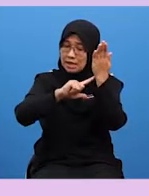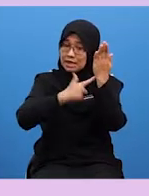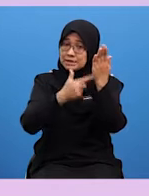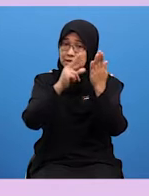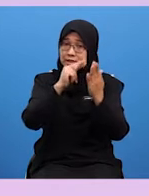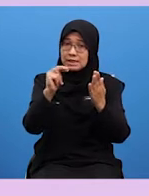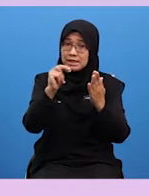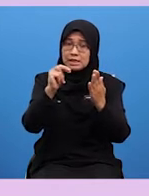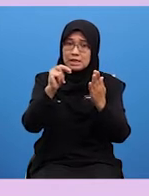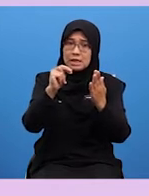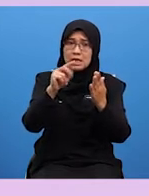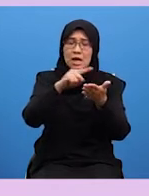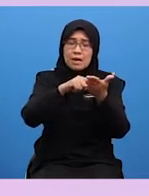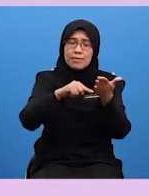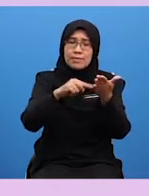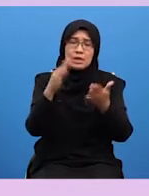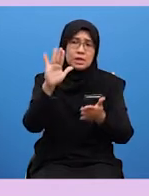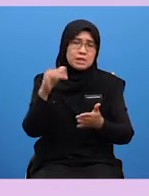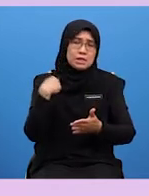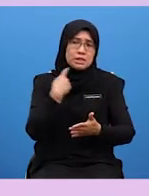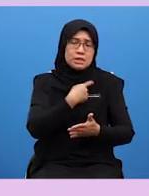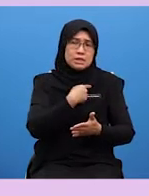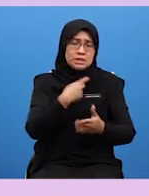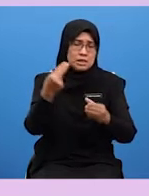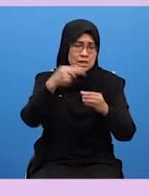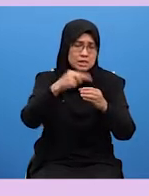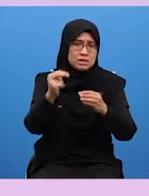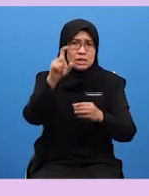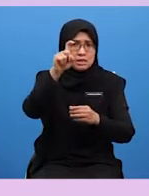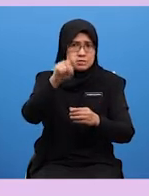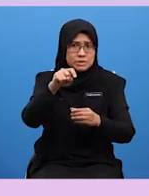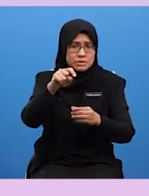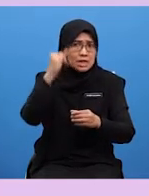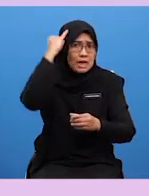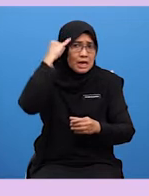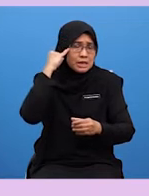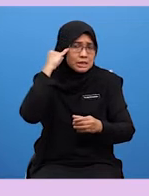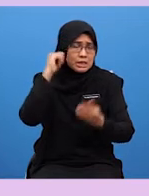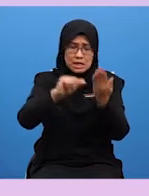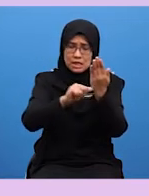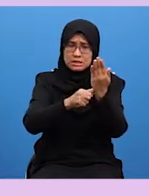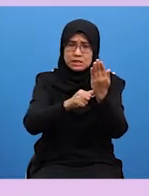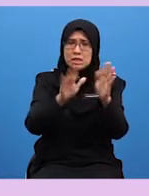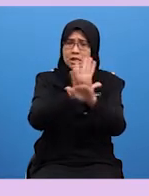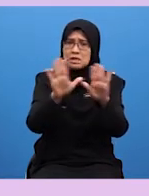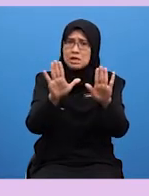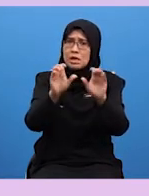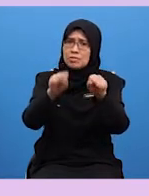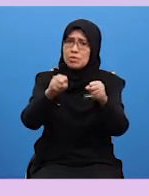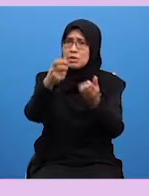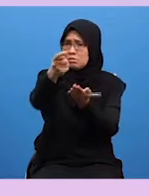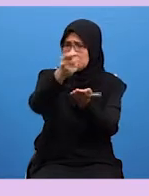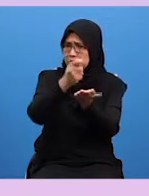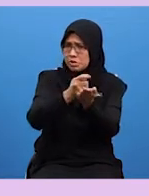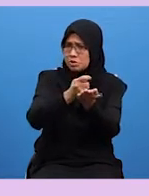idea asal pelajar-pelajar Tak boleh meniru mana-mana rekaan yang telah